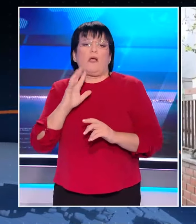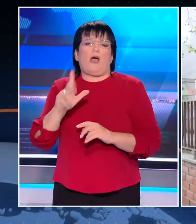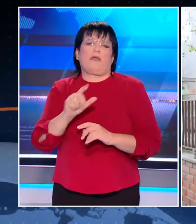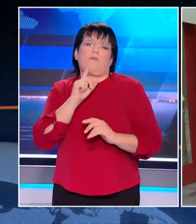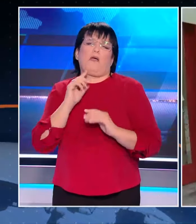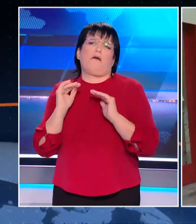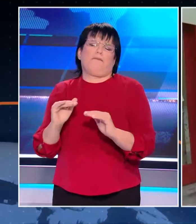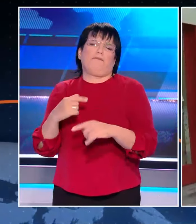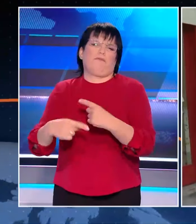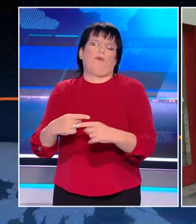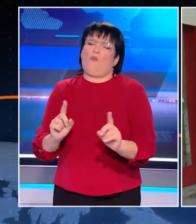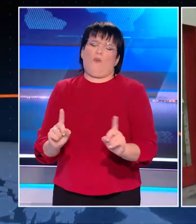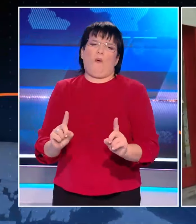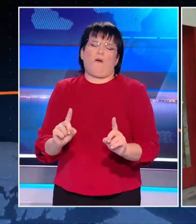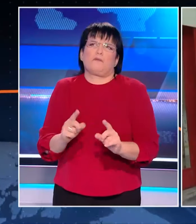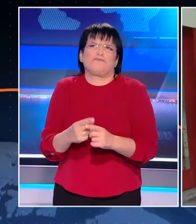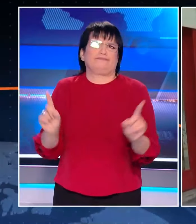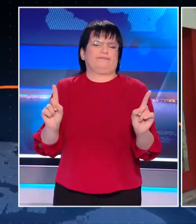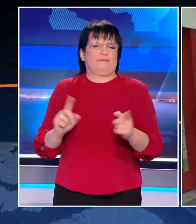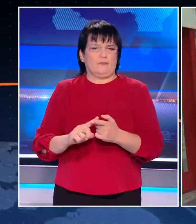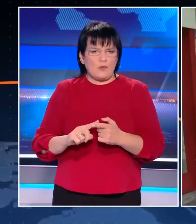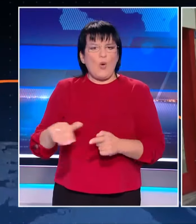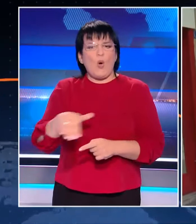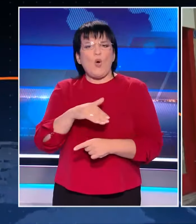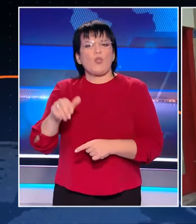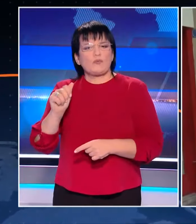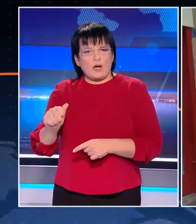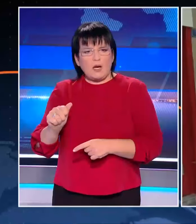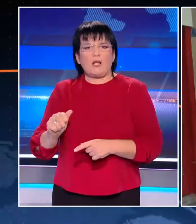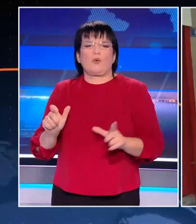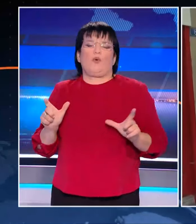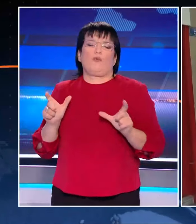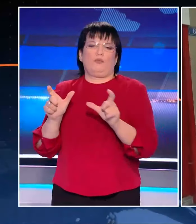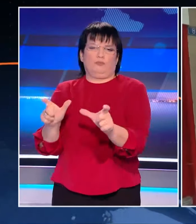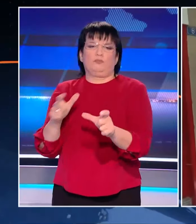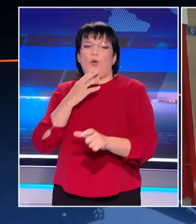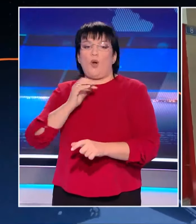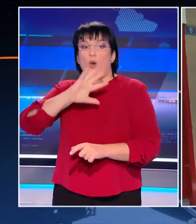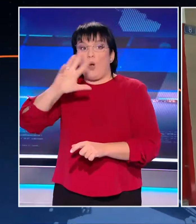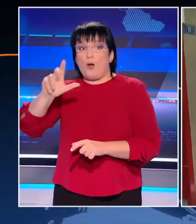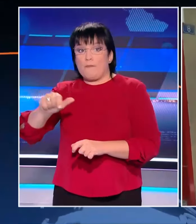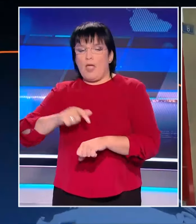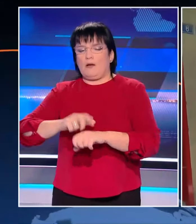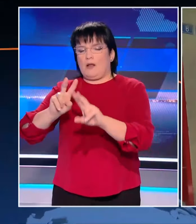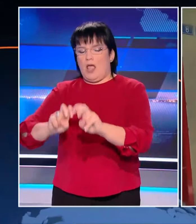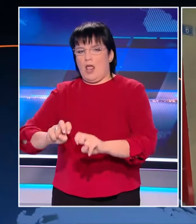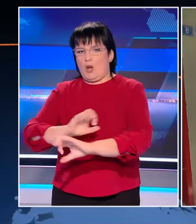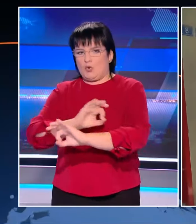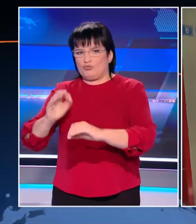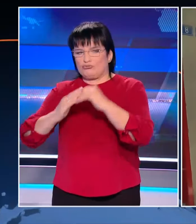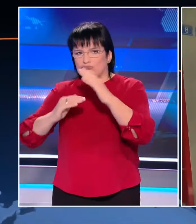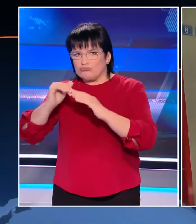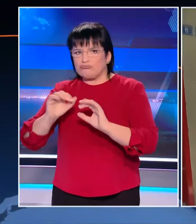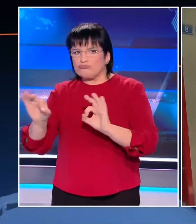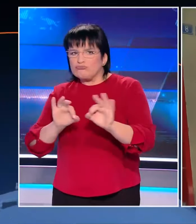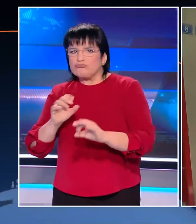τέτοια σκηνικά. Η πολυκατοικία στην Οδό Αρκαδίας έχει τεθεί προσωρινά σε αχρησία, μέχρι να ολοκληρωθεί ο έλεγχος από την πολεοδομία για